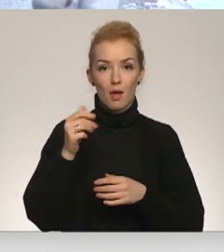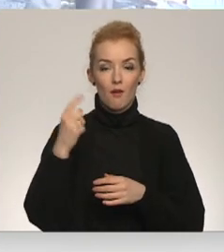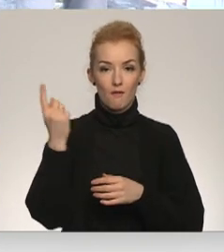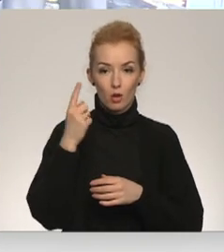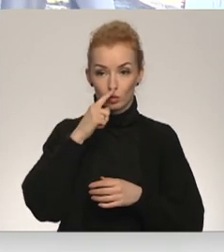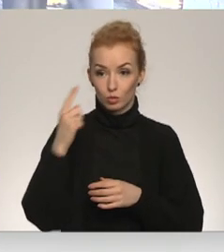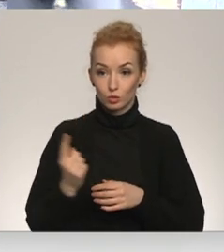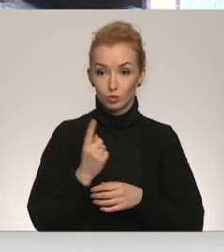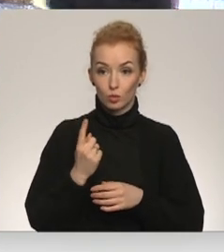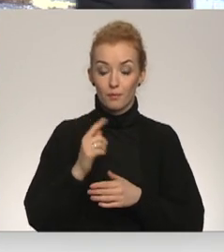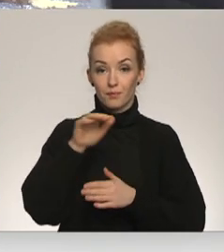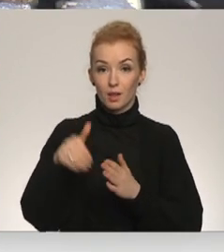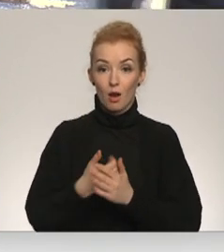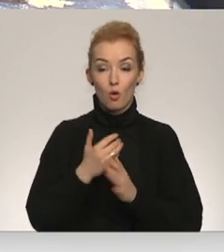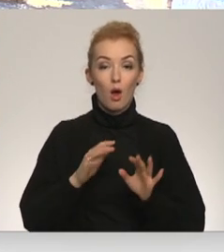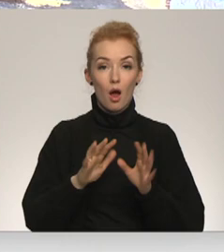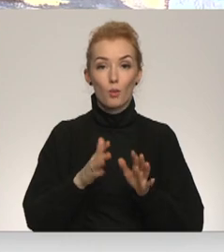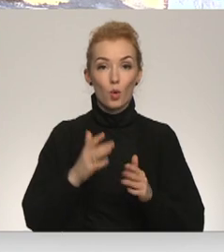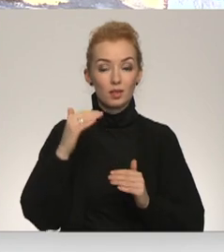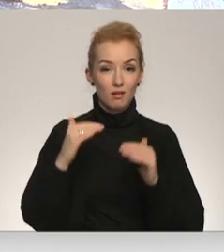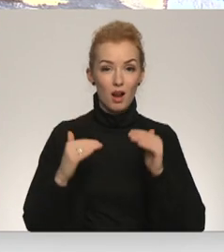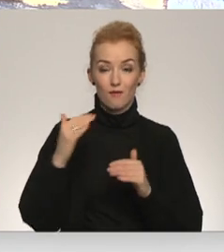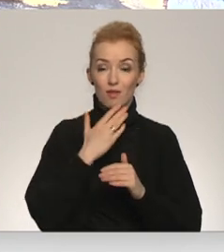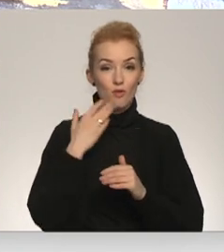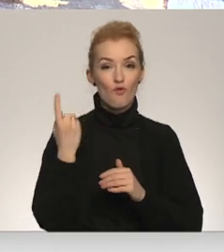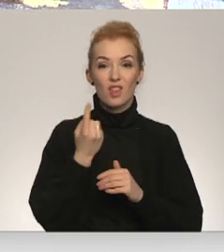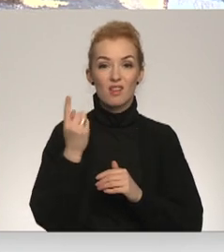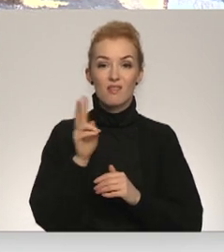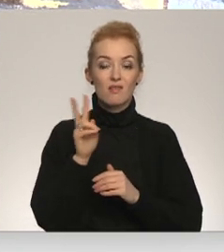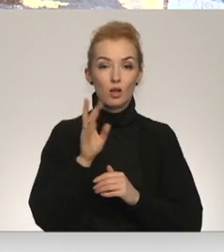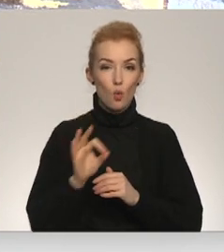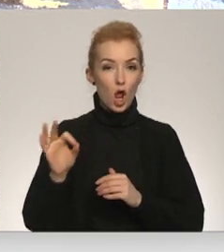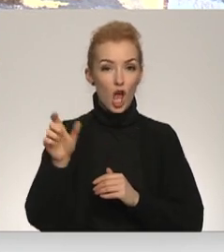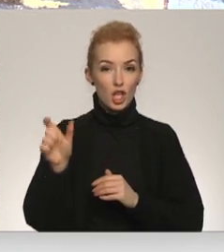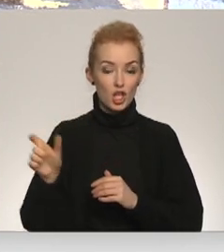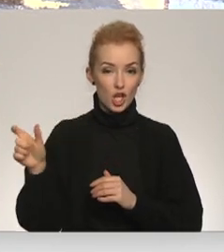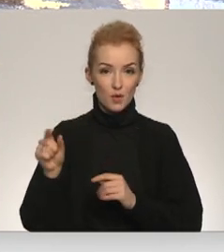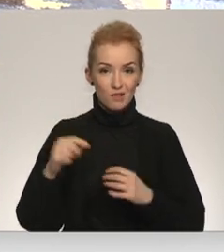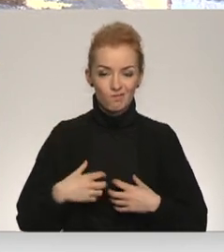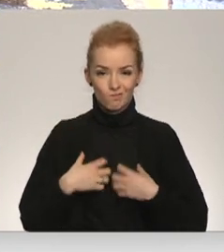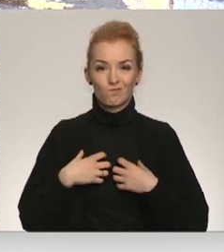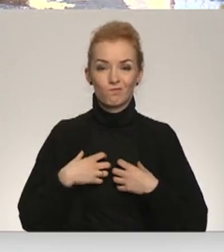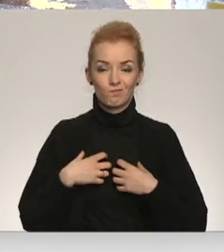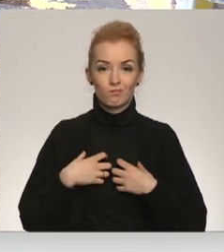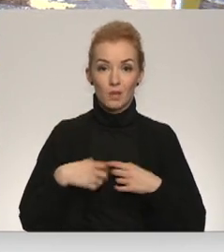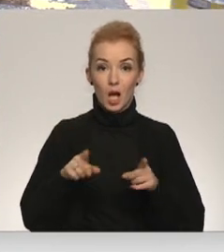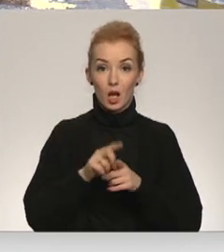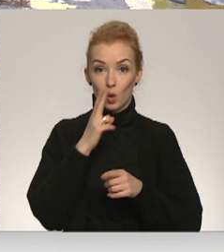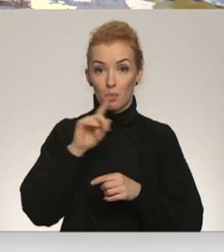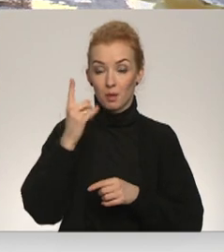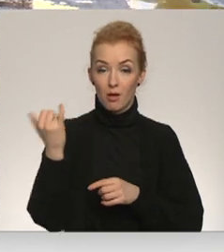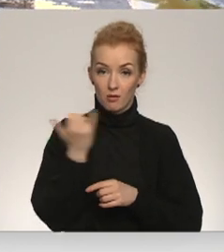Jauni apkurs tarifu nav vienīgais, kas olēniešiem liks māciņus pavērt vēl plašāk. Jauno 1.